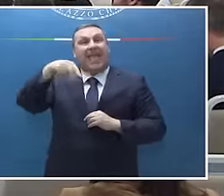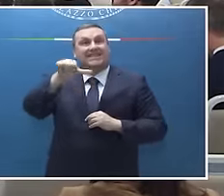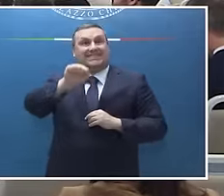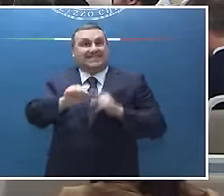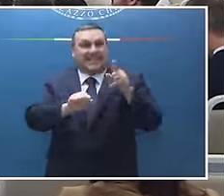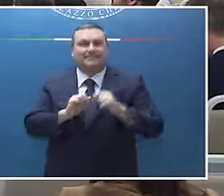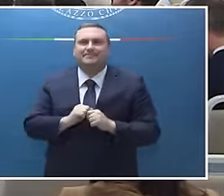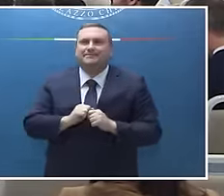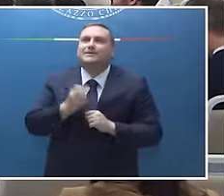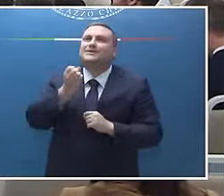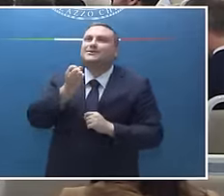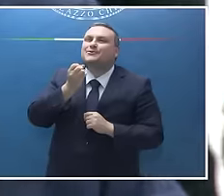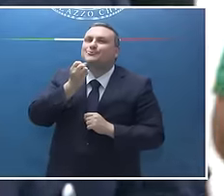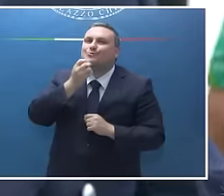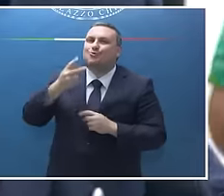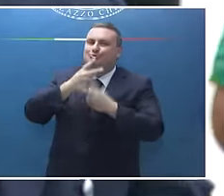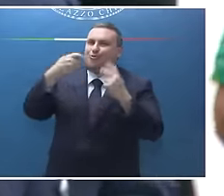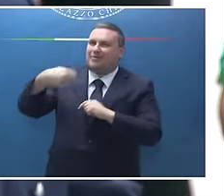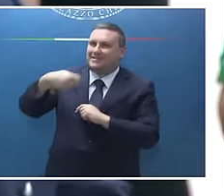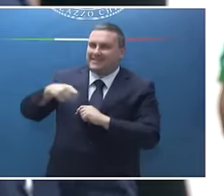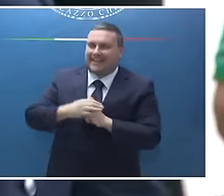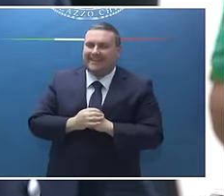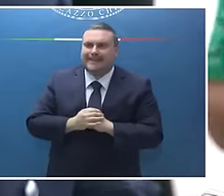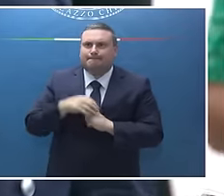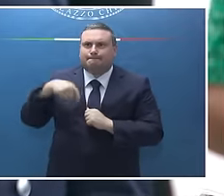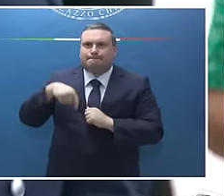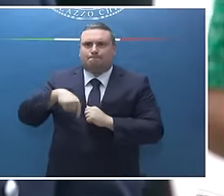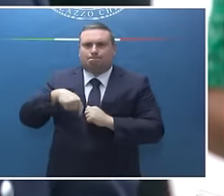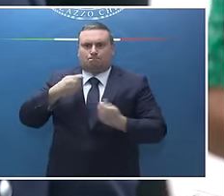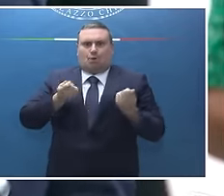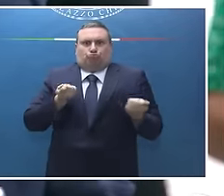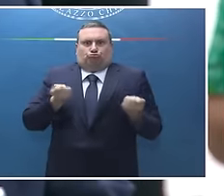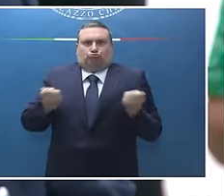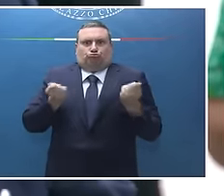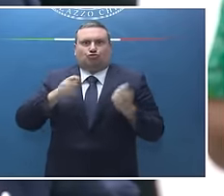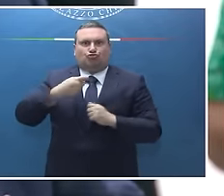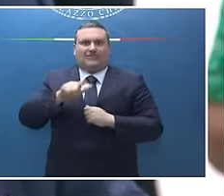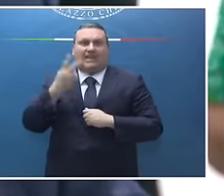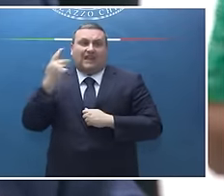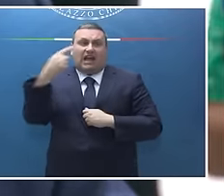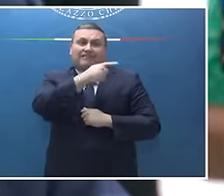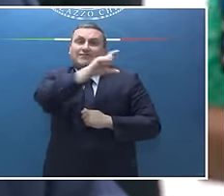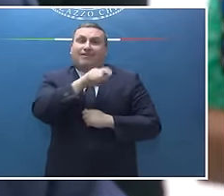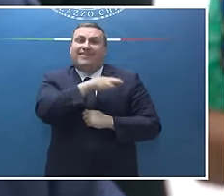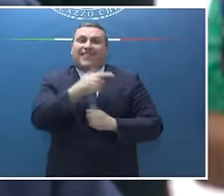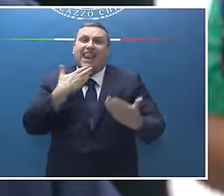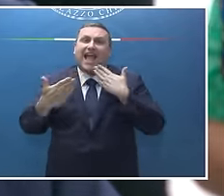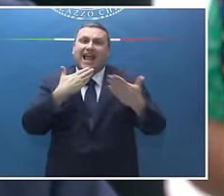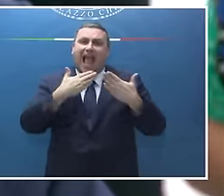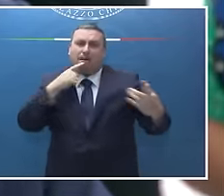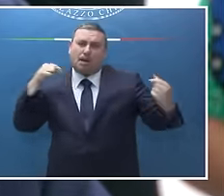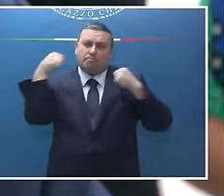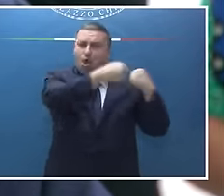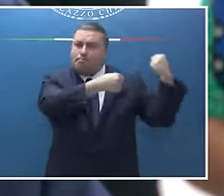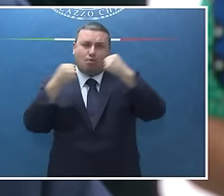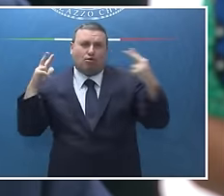Salve Presidente. Alla vigilia di questo G7 alla Camera è andata in scena una bagarre tra parlamentari piuttosto inedita.